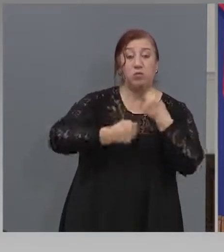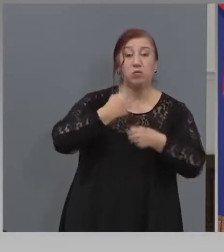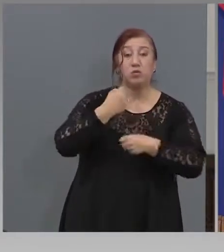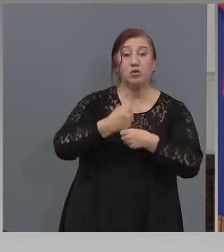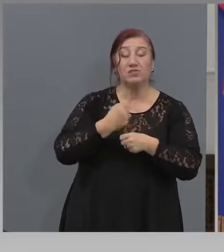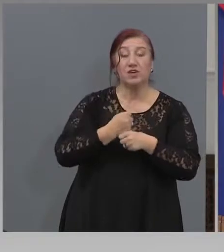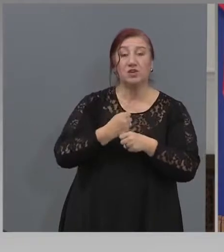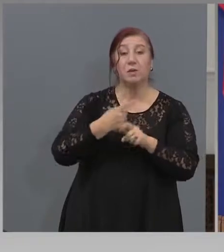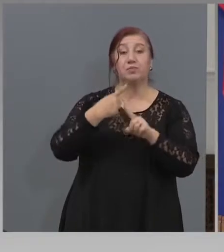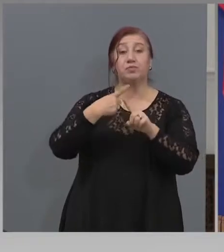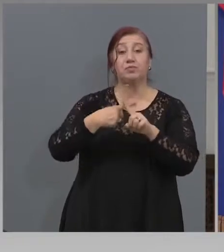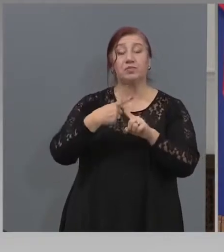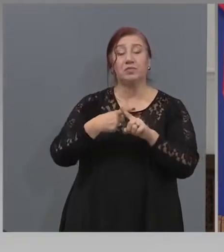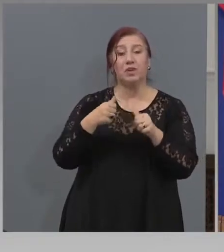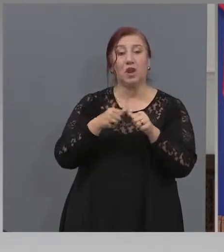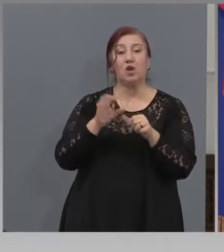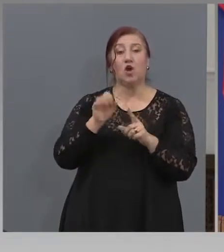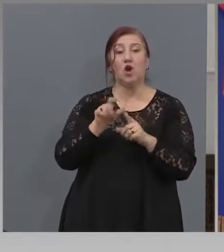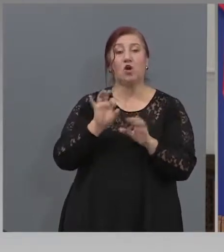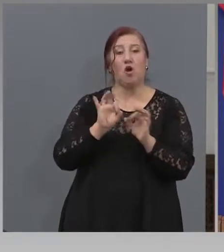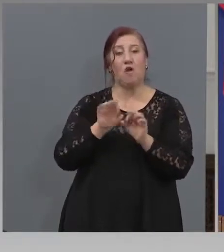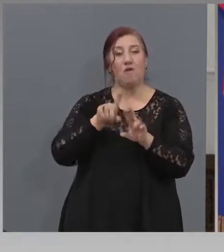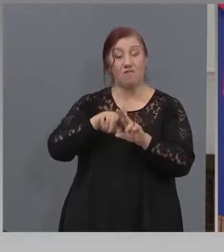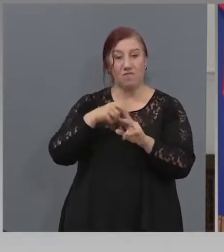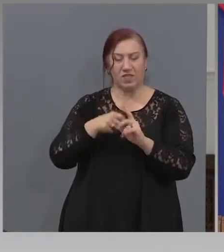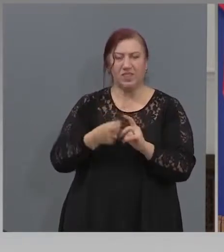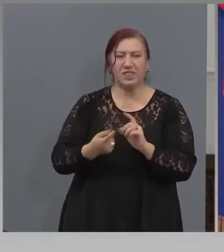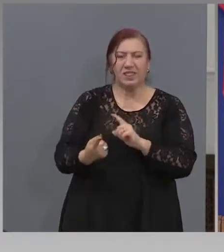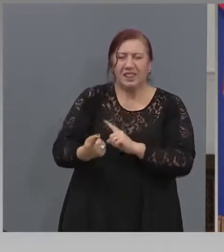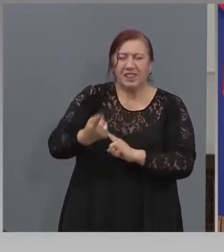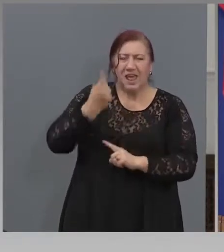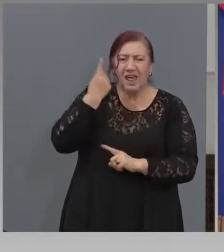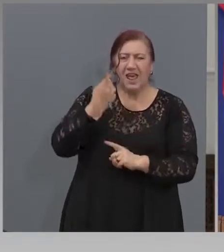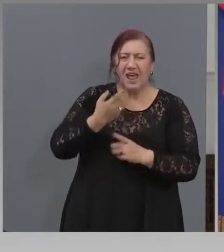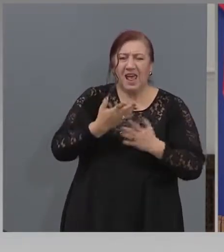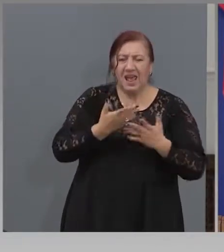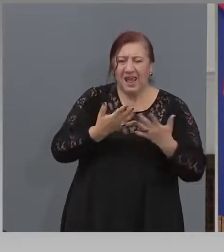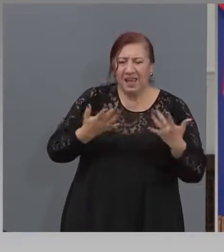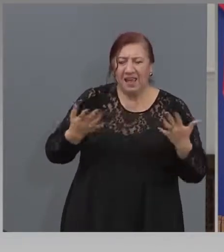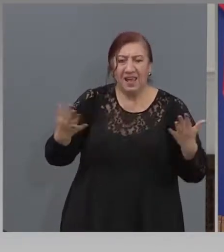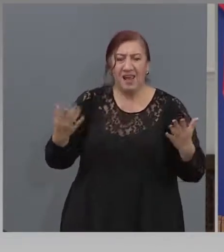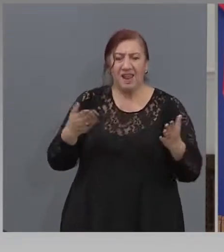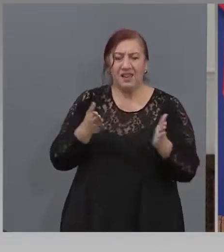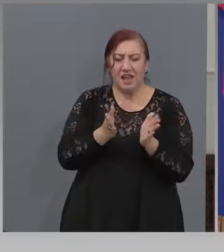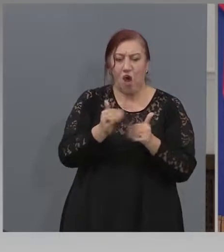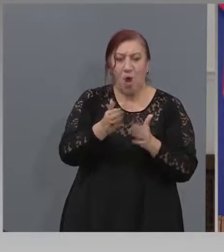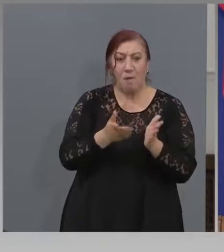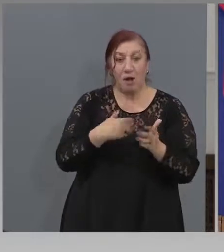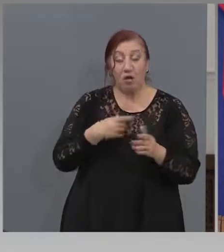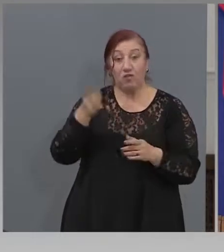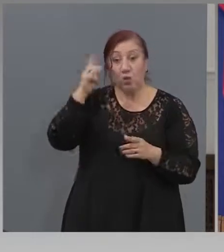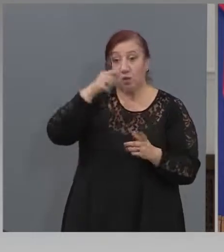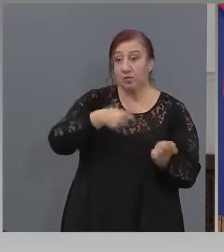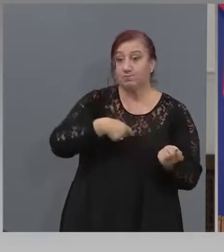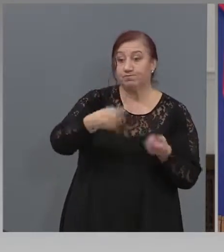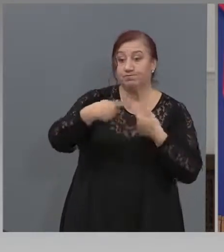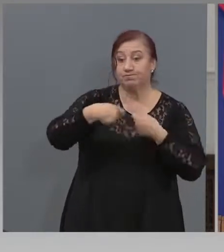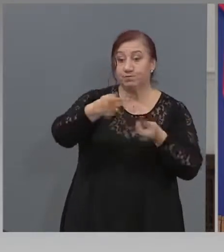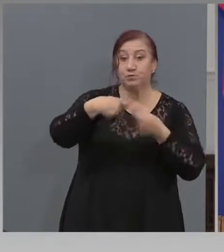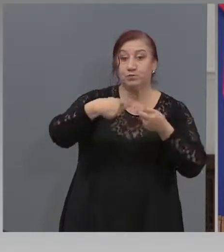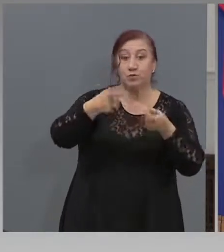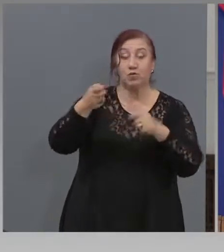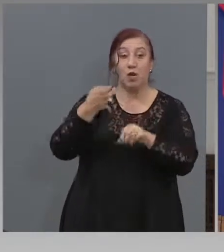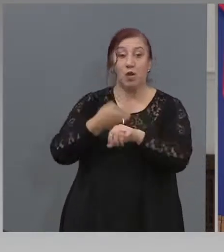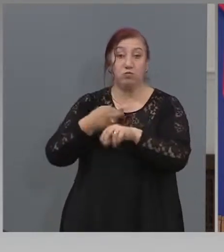хлорофина в хиляди. Ще ви го покажеме. Опаковки утре ще отидят по болниците за може от първи момент. С това, което